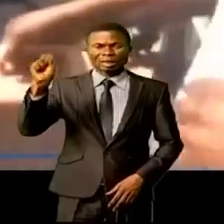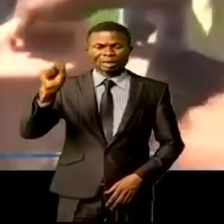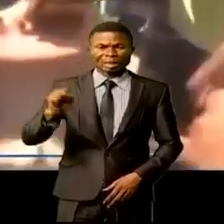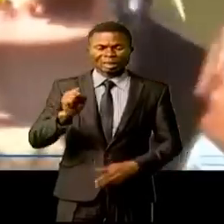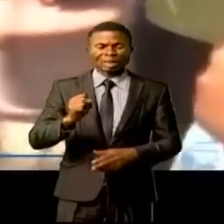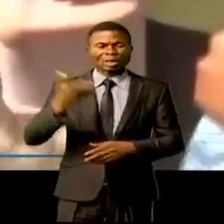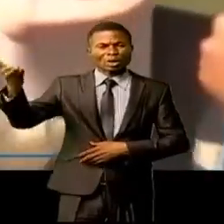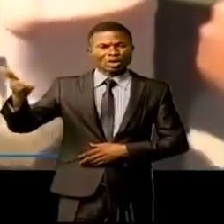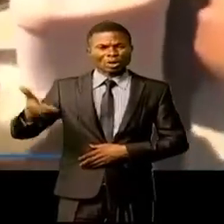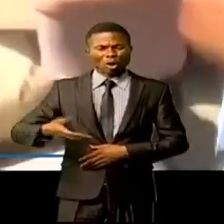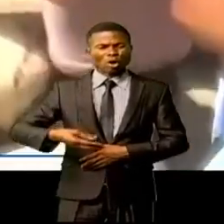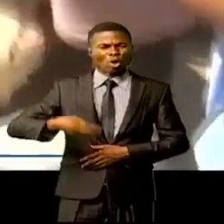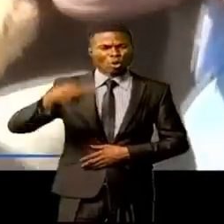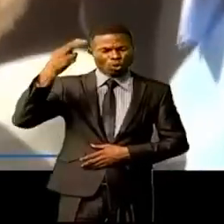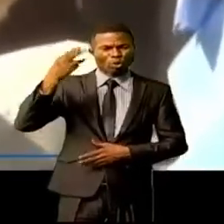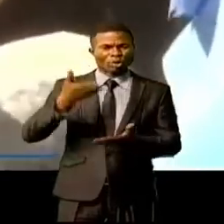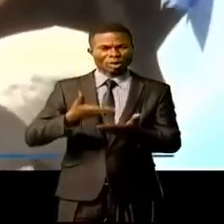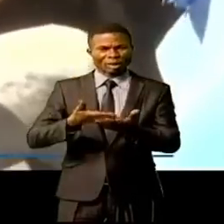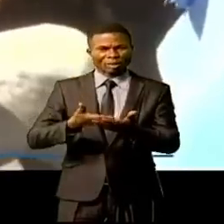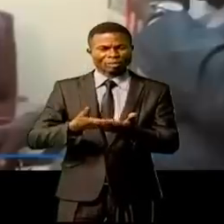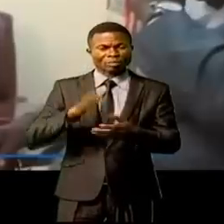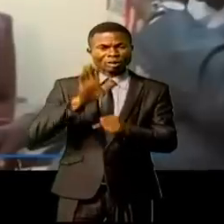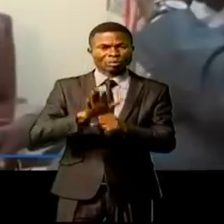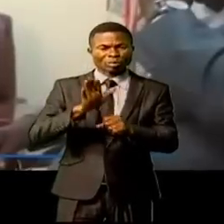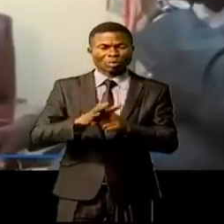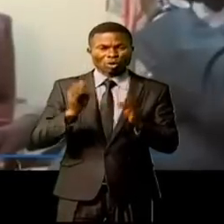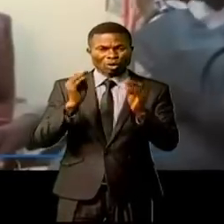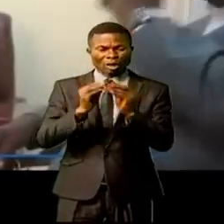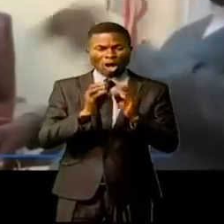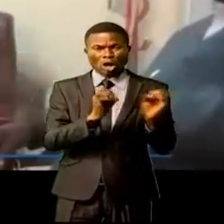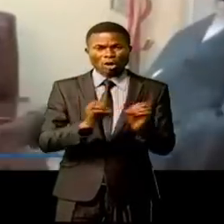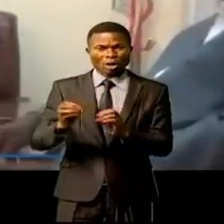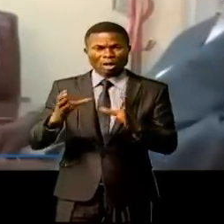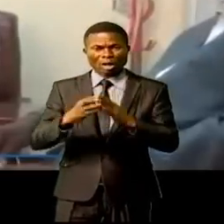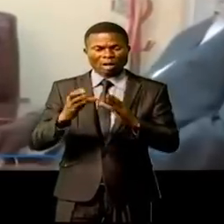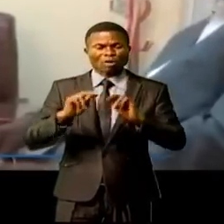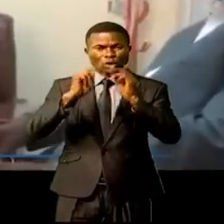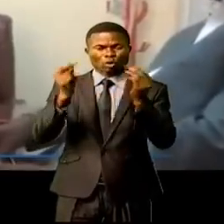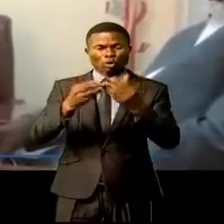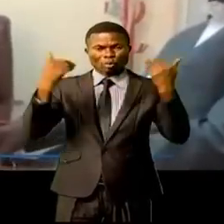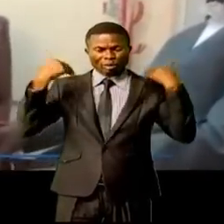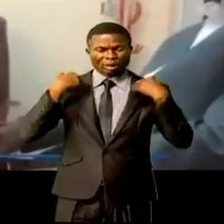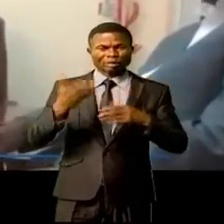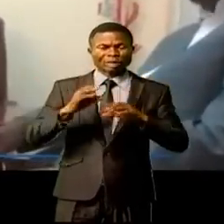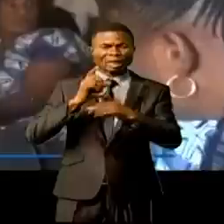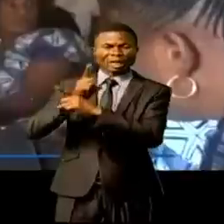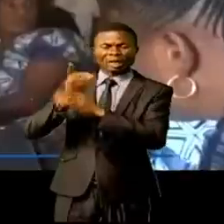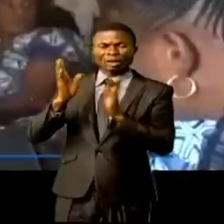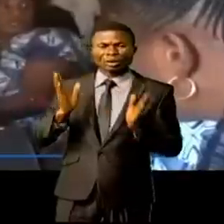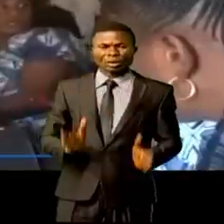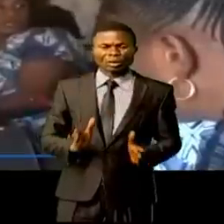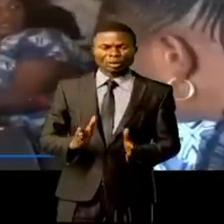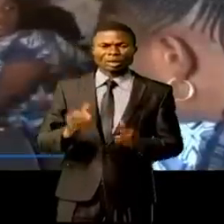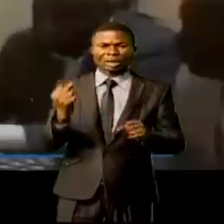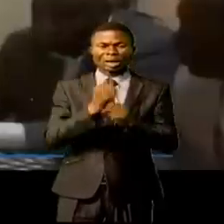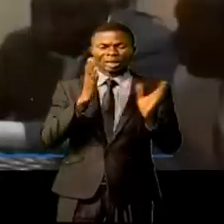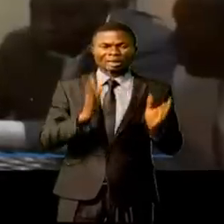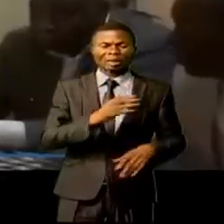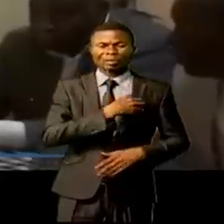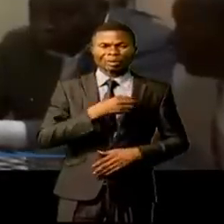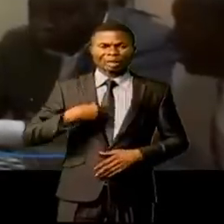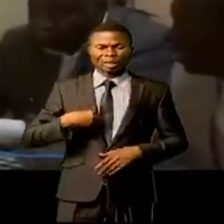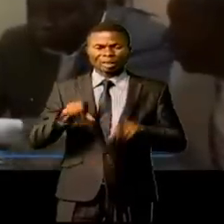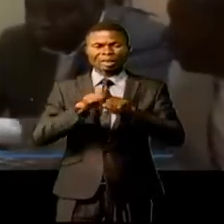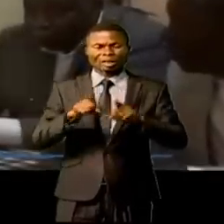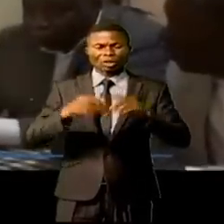à un accueil de l'Iran. Dans les différentes réunions tenues avec le staff dirigeant, le syndicaliste, le personnel féminin et les